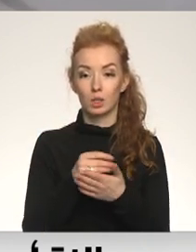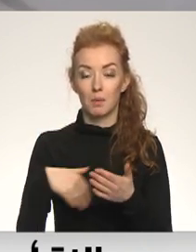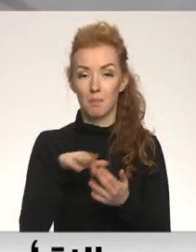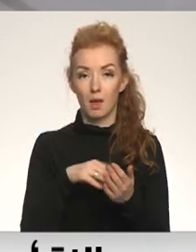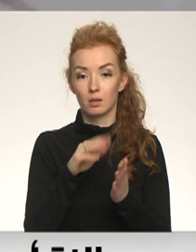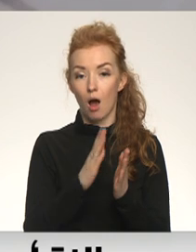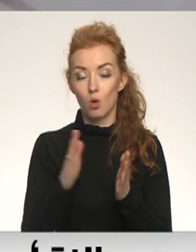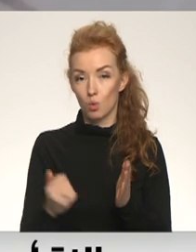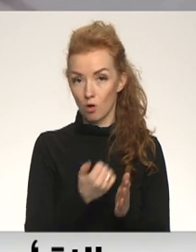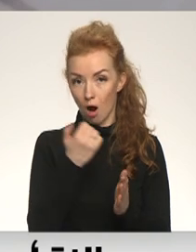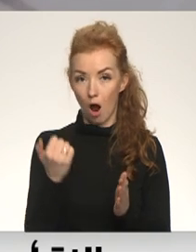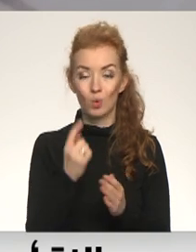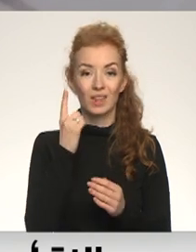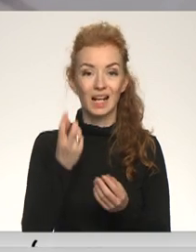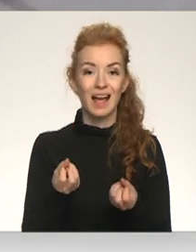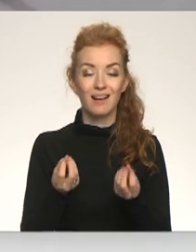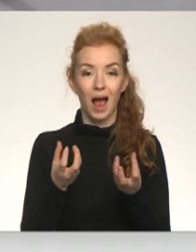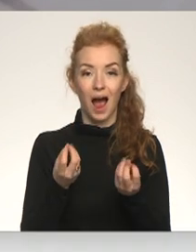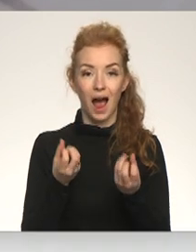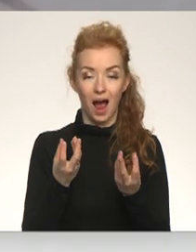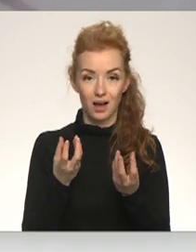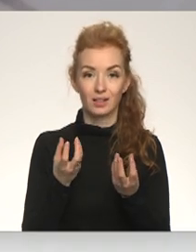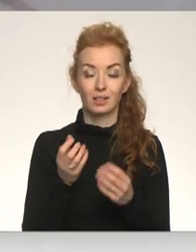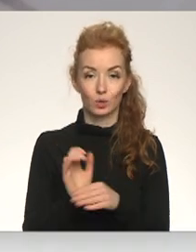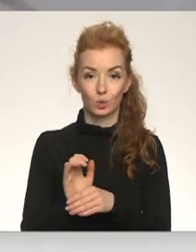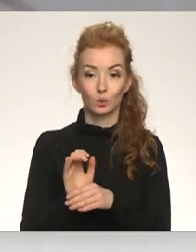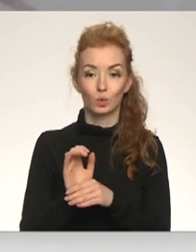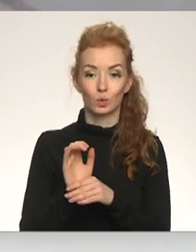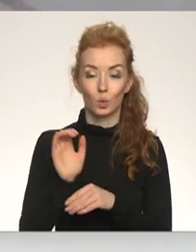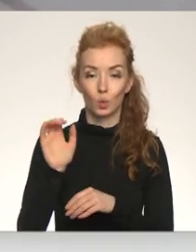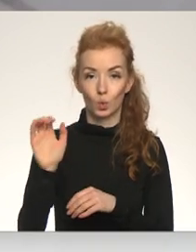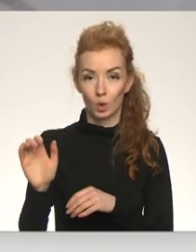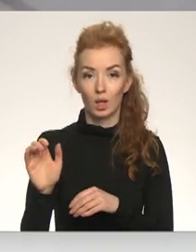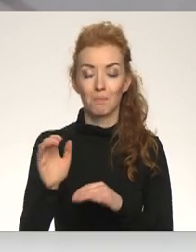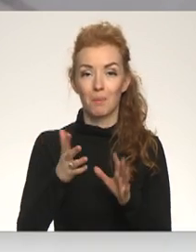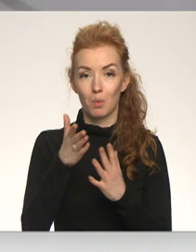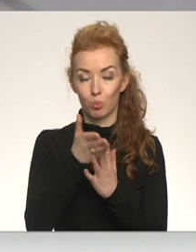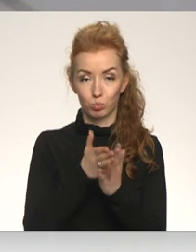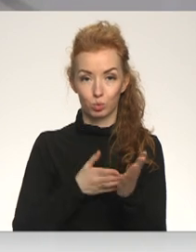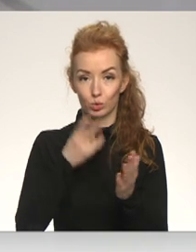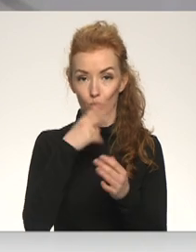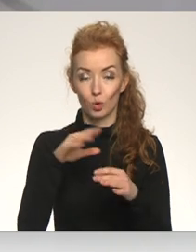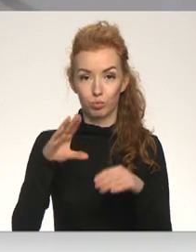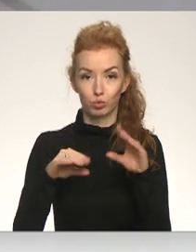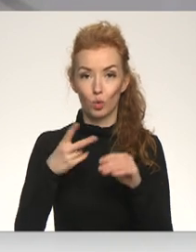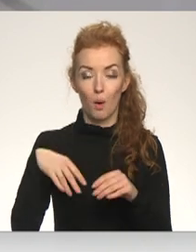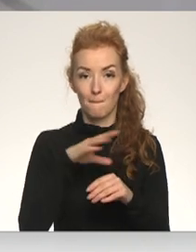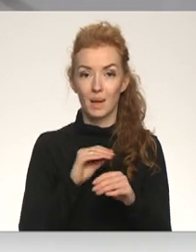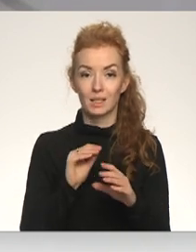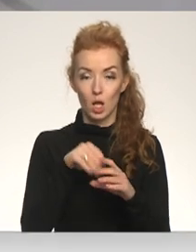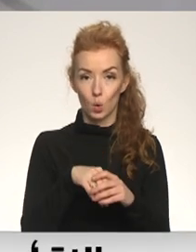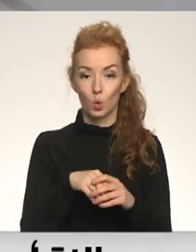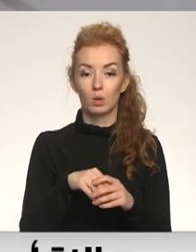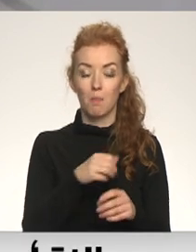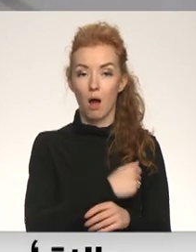katru gadu tikai gāzes ziņā nosūtam uz Krieviju vairāk kā pusi no budžeta, ko mēs ieguldam Latvijas